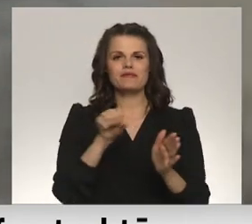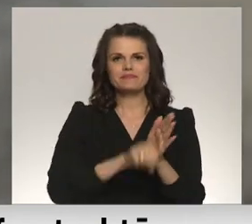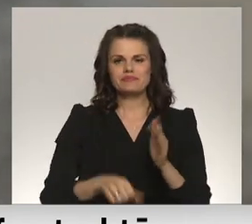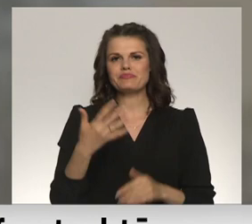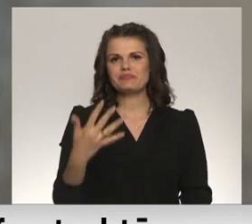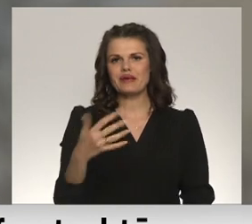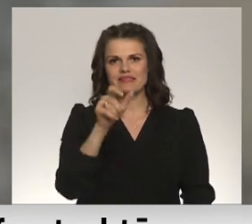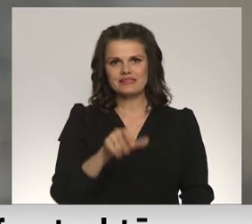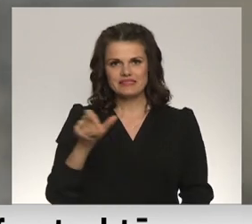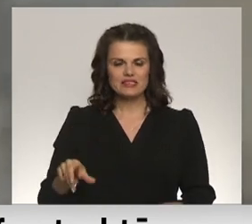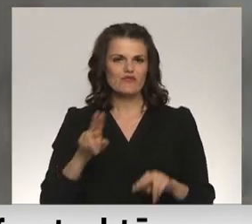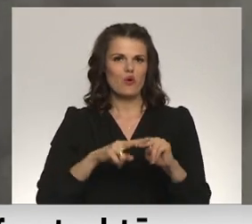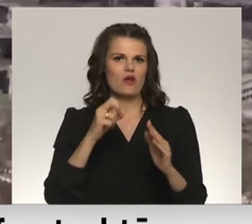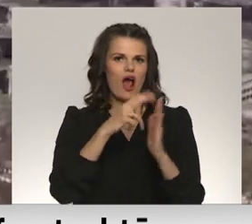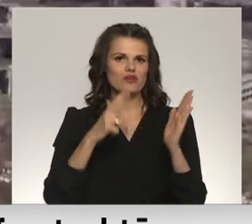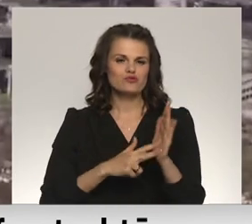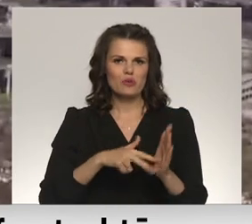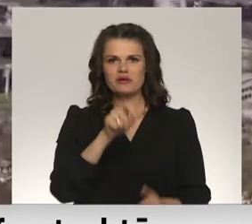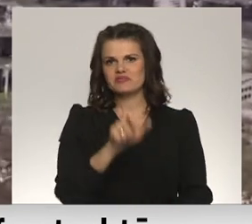cilvēki, bet 18 ievainoti.